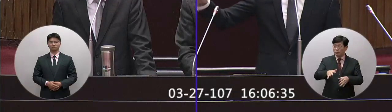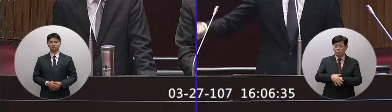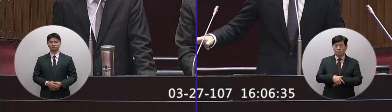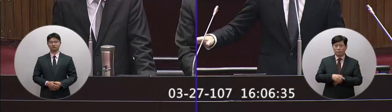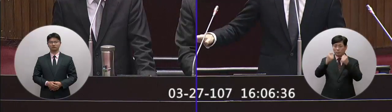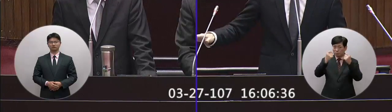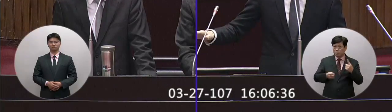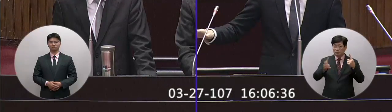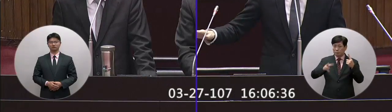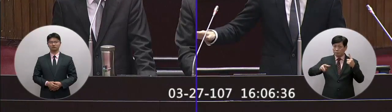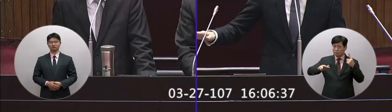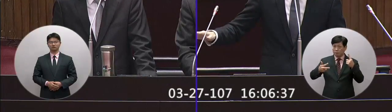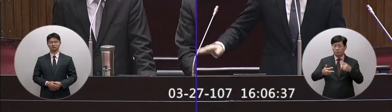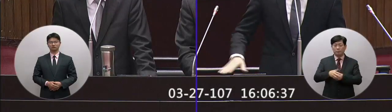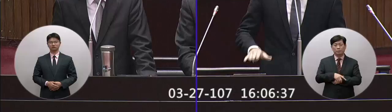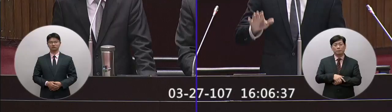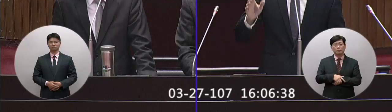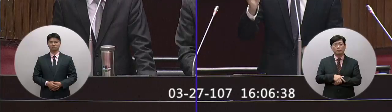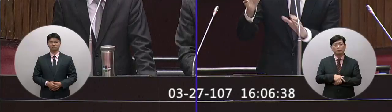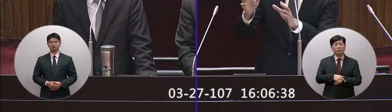下降到三千七百多塊